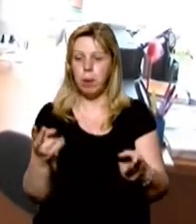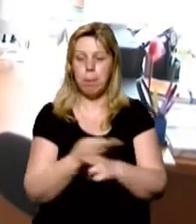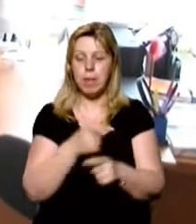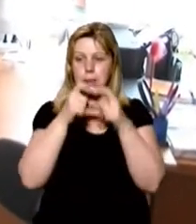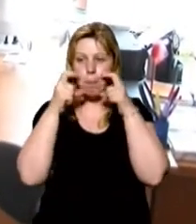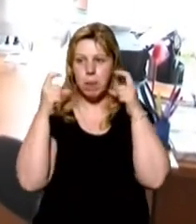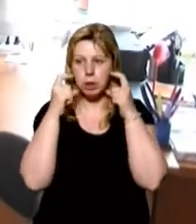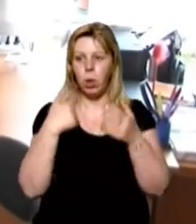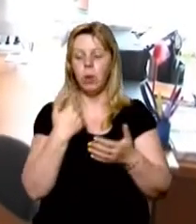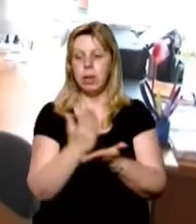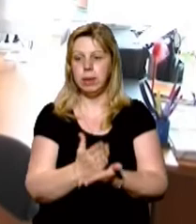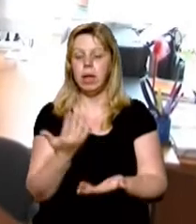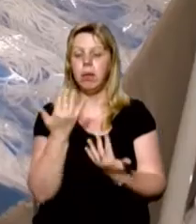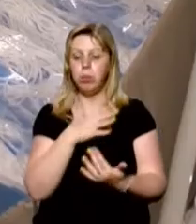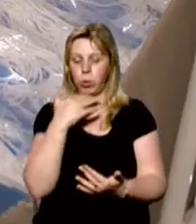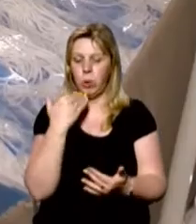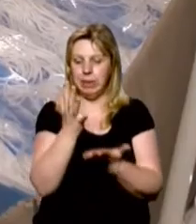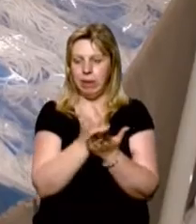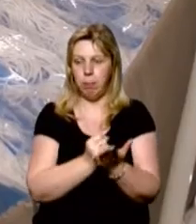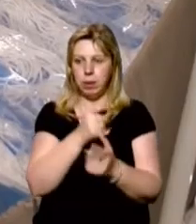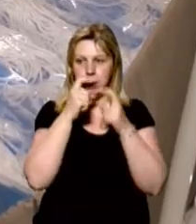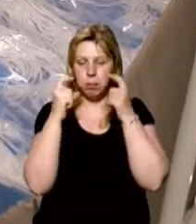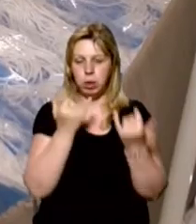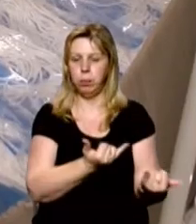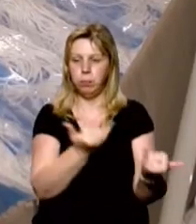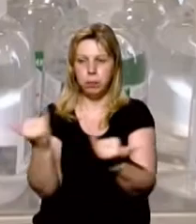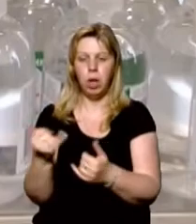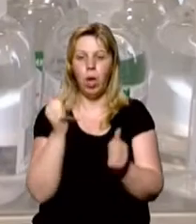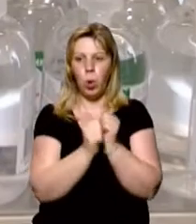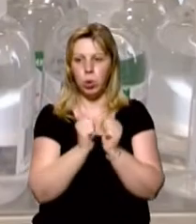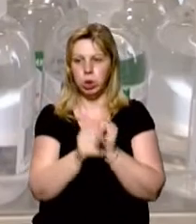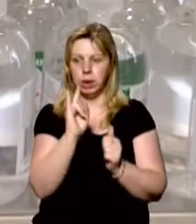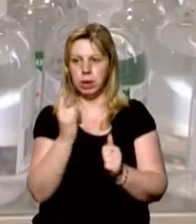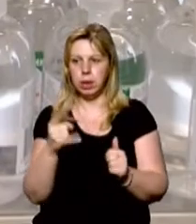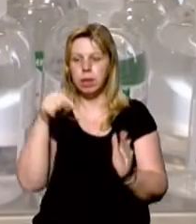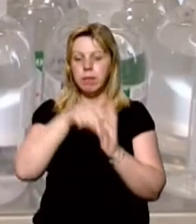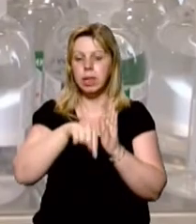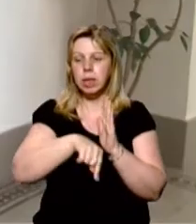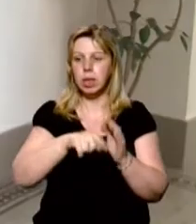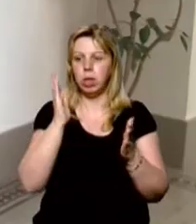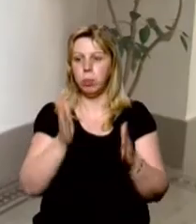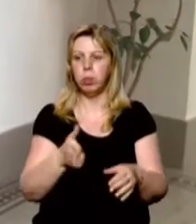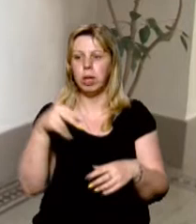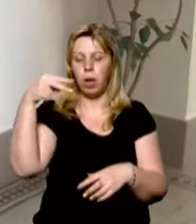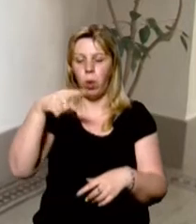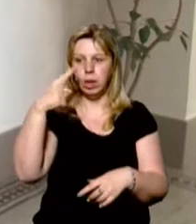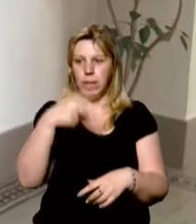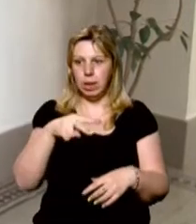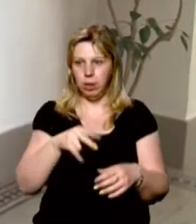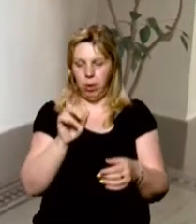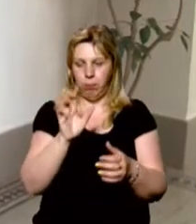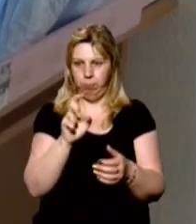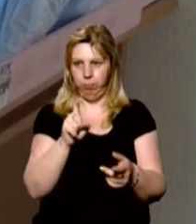масочки, у нас є достатня кількість масок, щоб забезпечити кожну дитину. Всередині в аудиторії стоять літрові засоби для